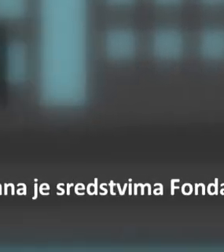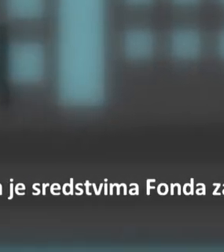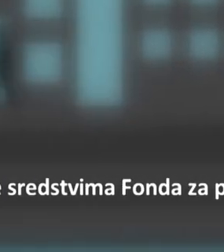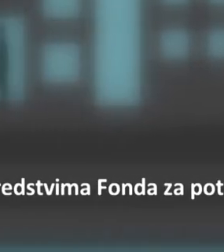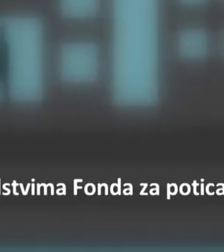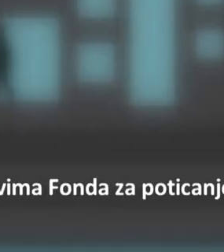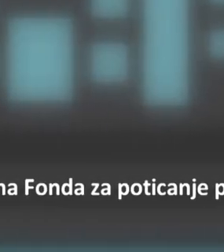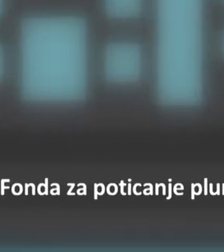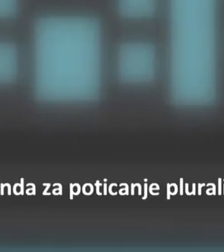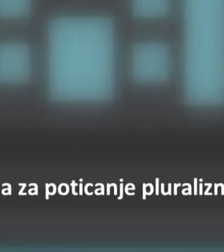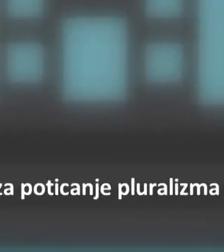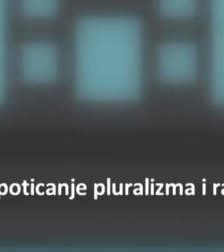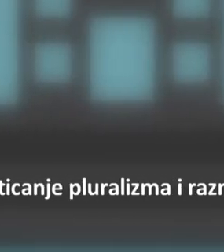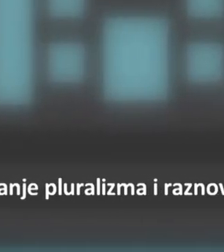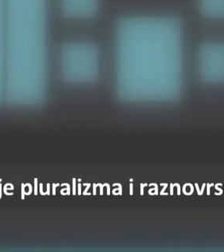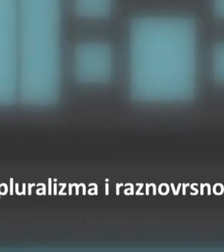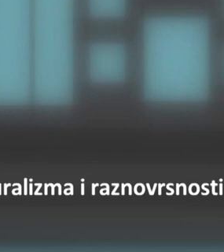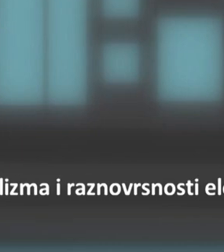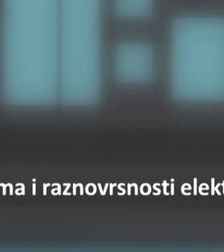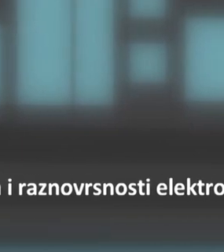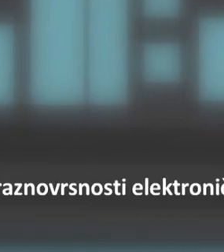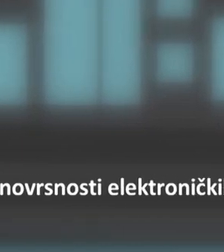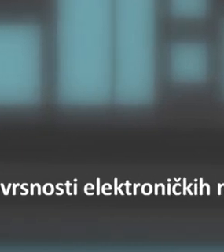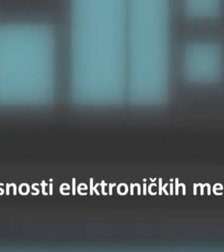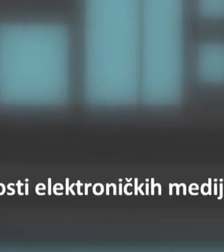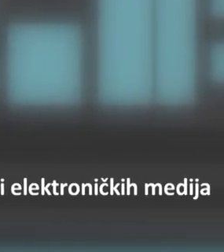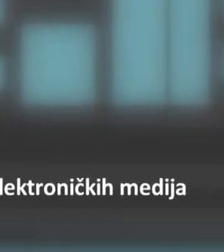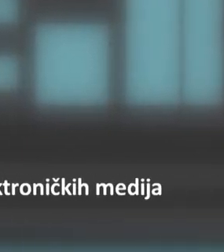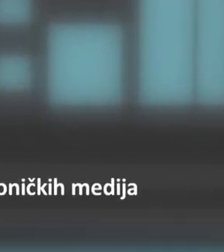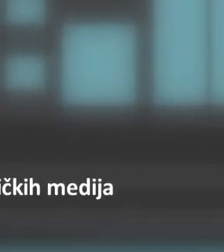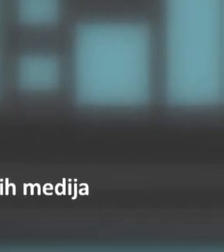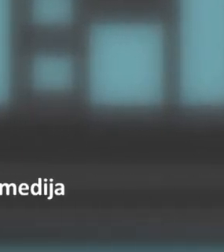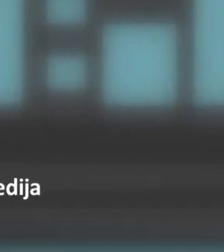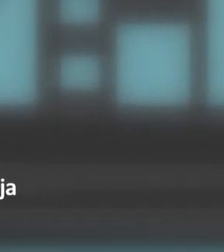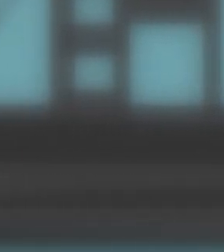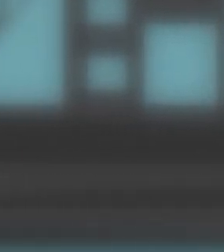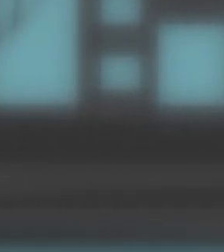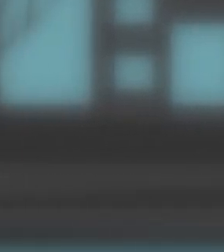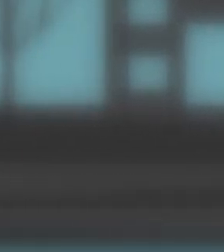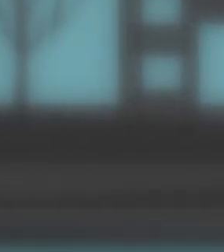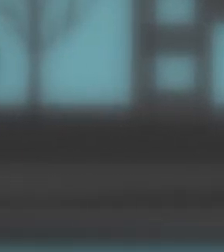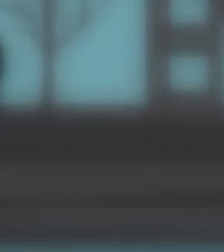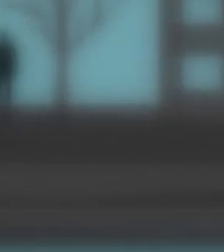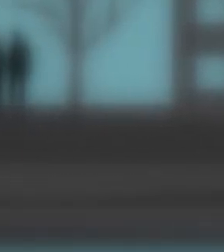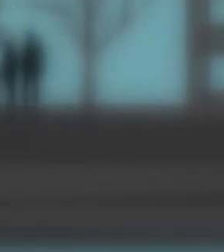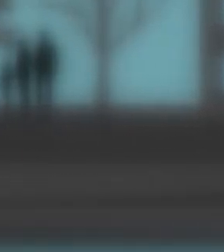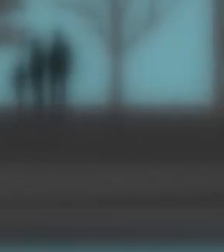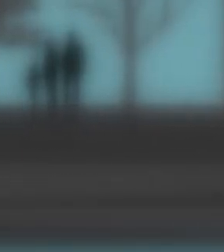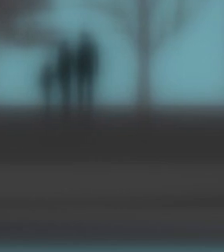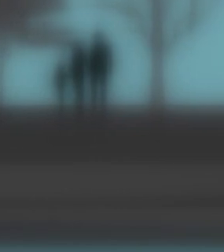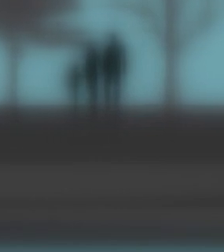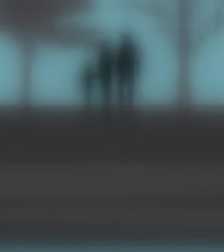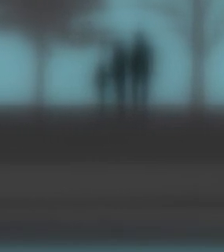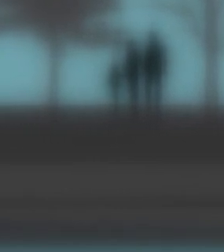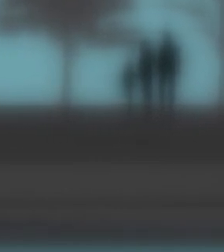I can reach any goal today I can do what I want I can be what I want